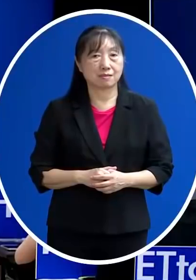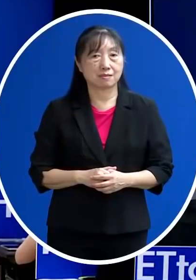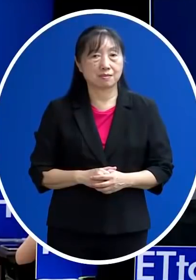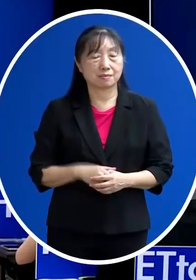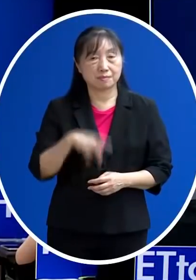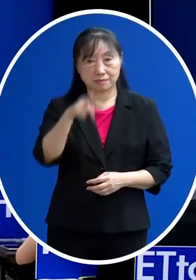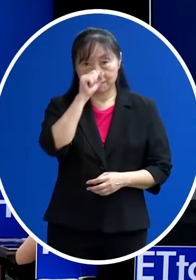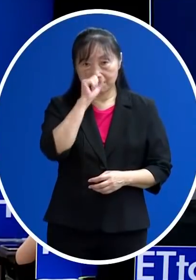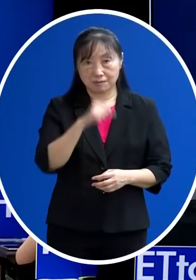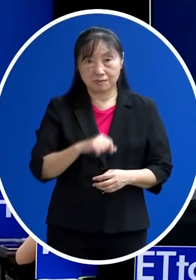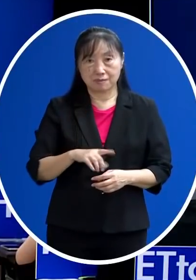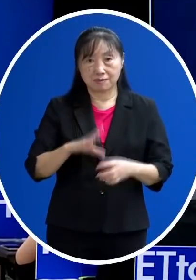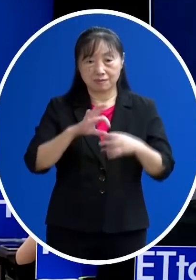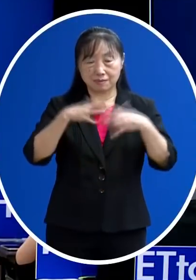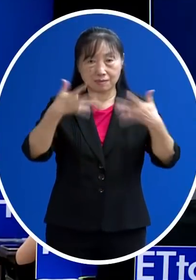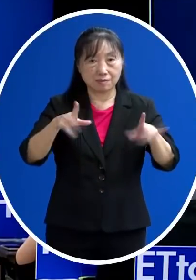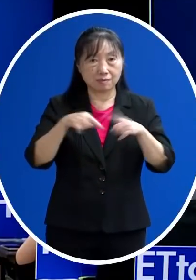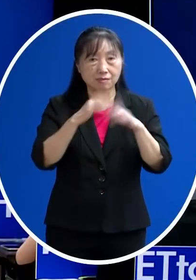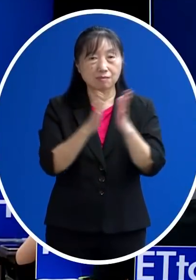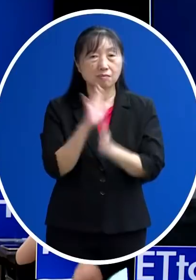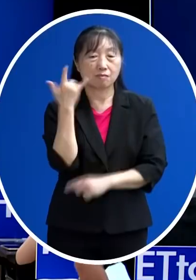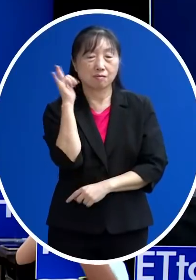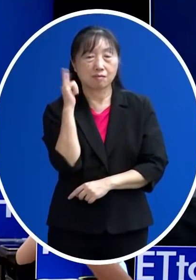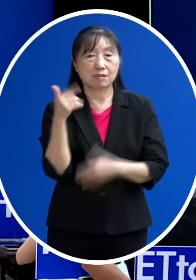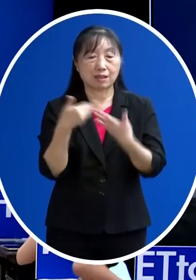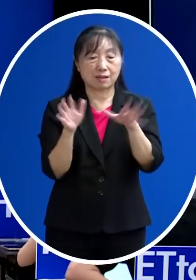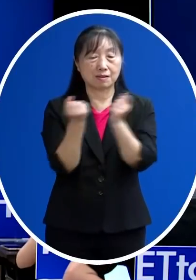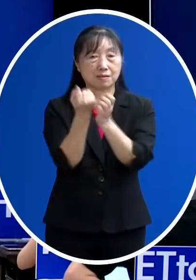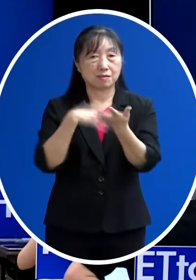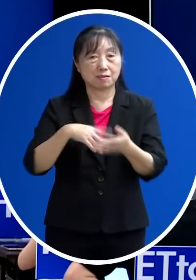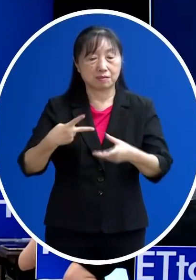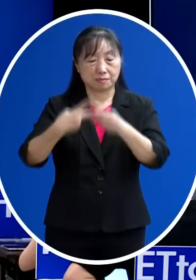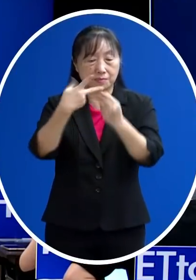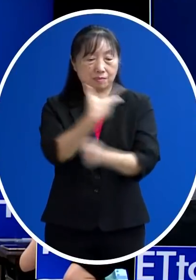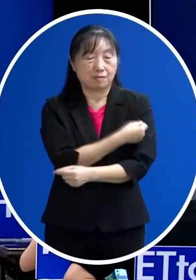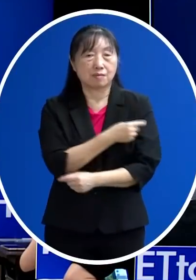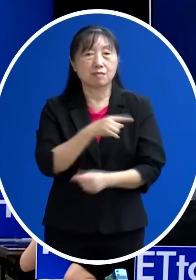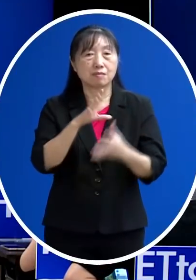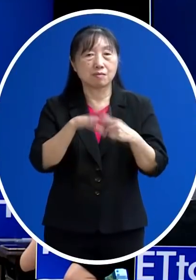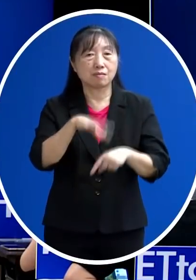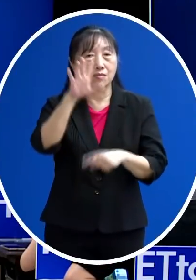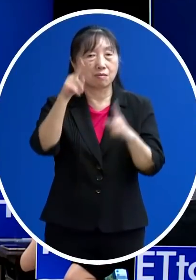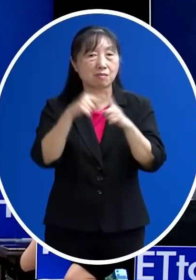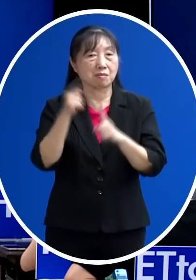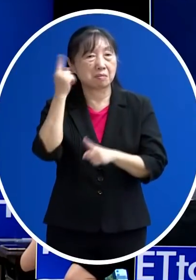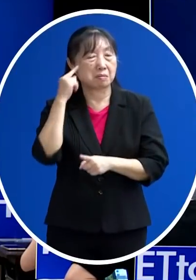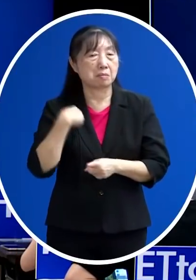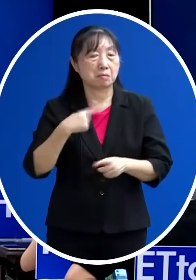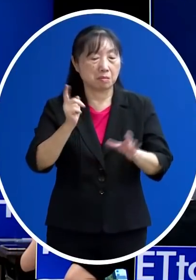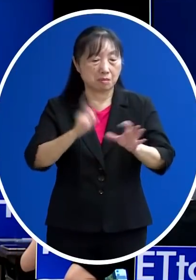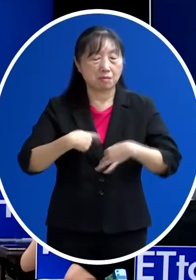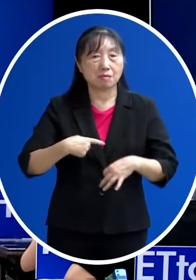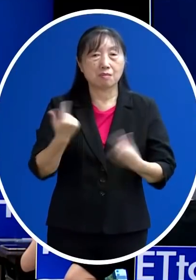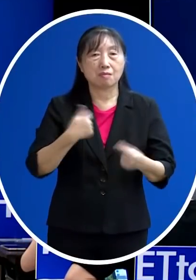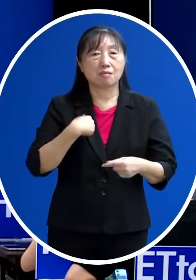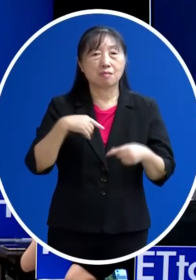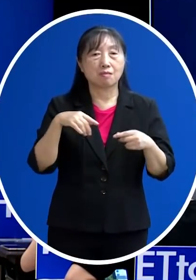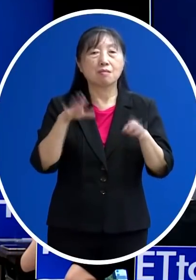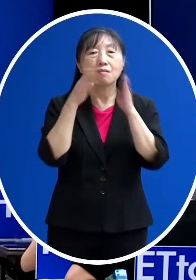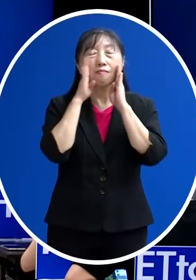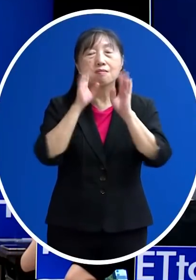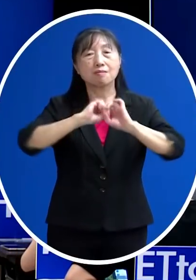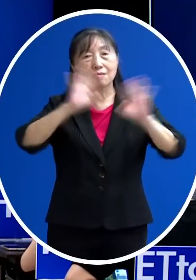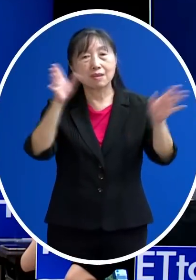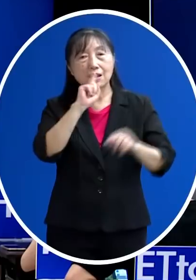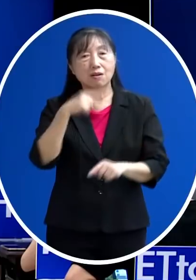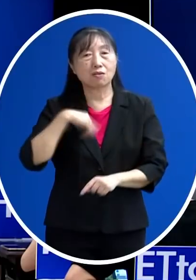你好 想請教 因為很多人在等莫德納第二劑所以有民眾想趁機發災難財 在臉書上打著某診所名